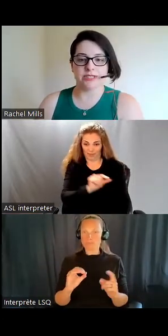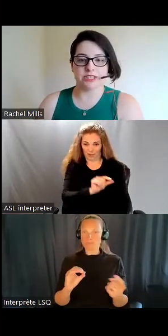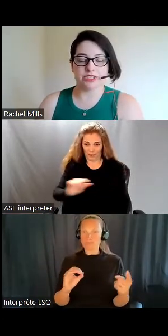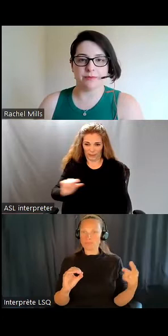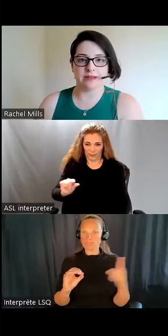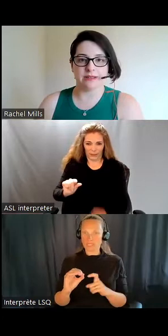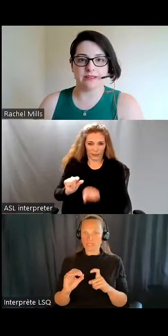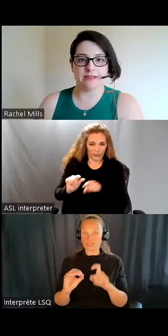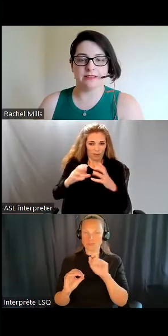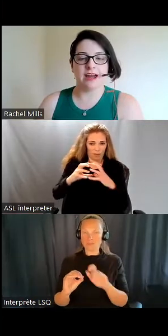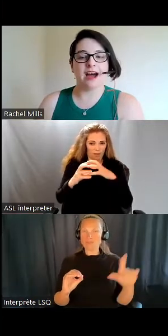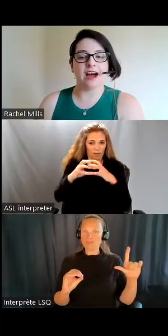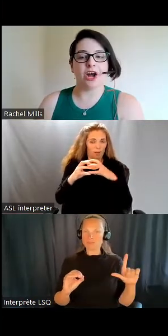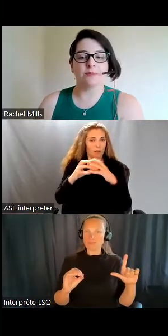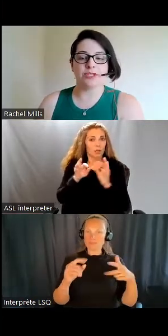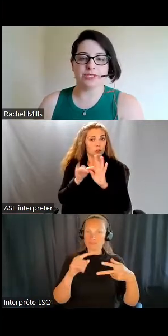en bas de l'écran.